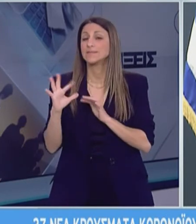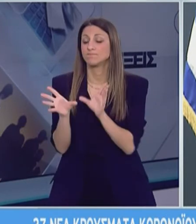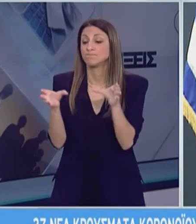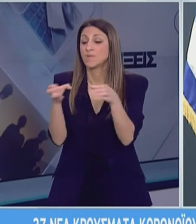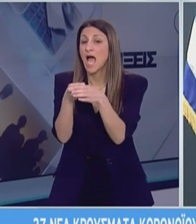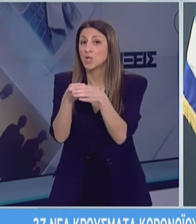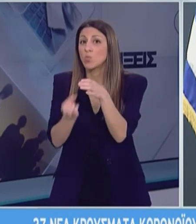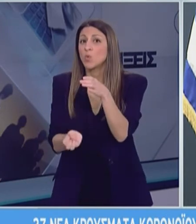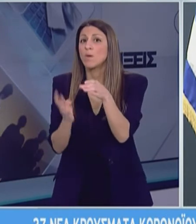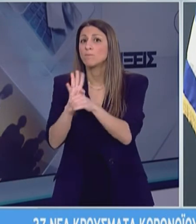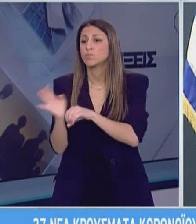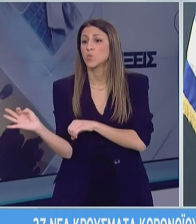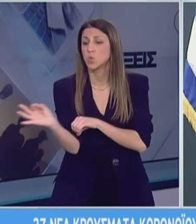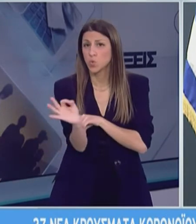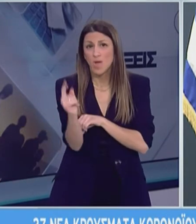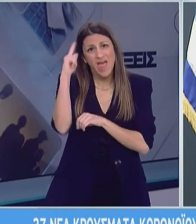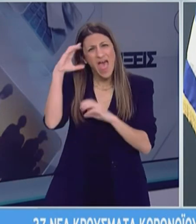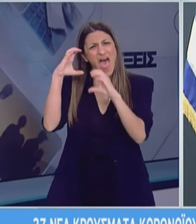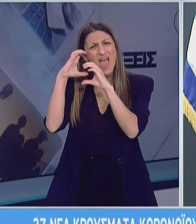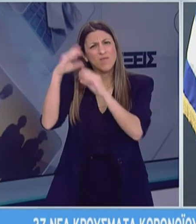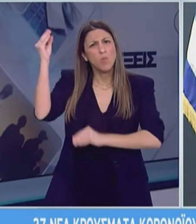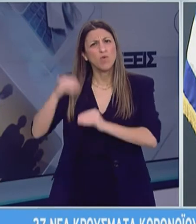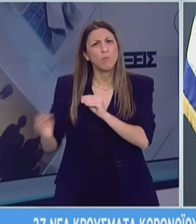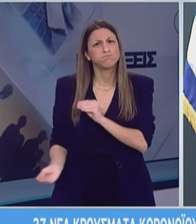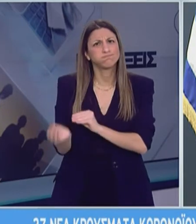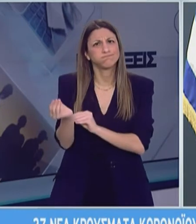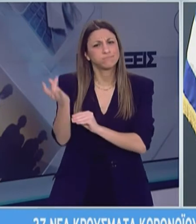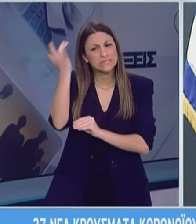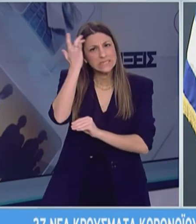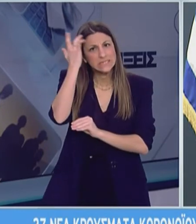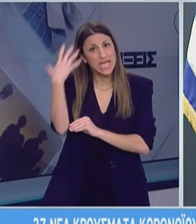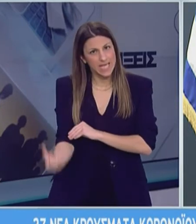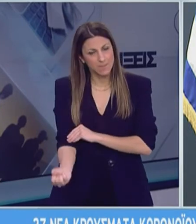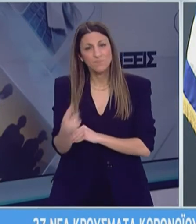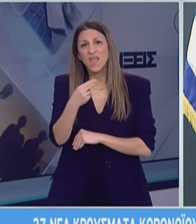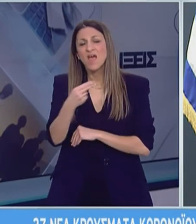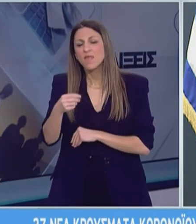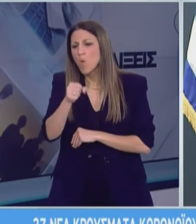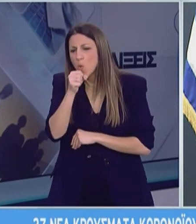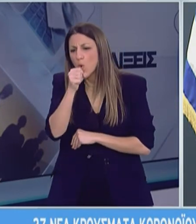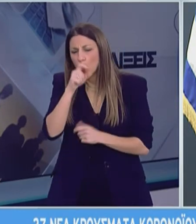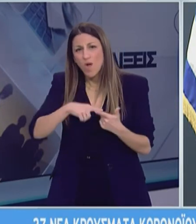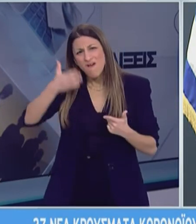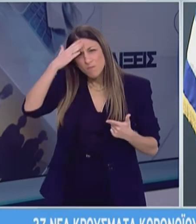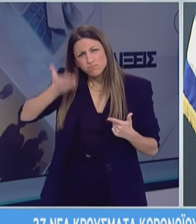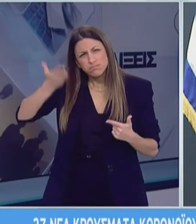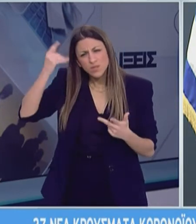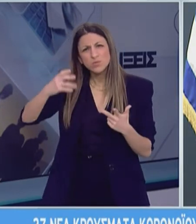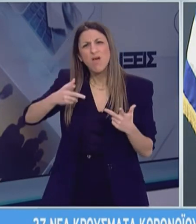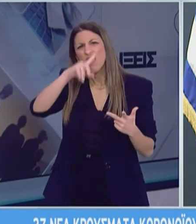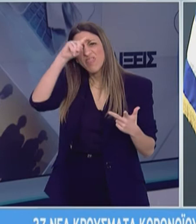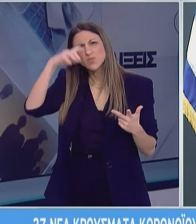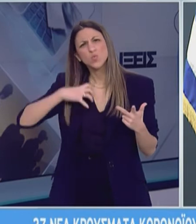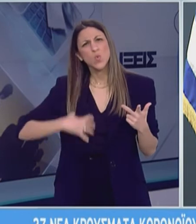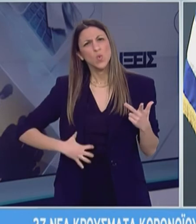ασθενών με τη νέα νόσο αναπτύσσουν σοβαρές βλάβες στον εγκέφαλο. Αν και ο πυρετός, ο βήχας και η δυσκολία στην αναπνοή είναι τα